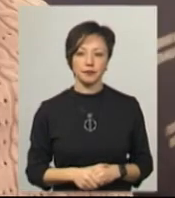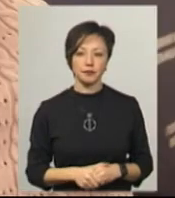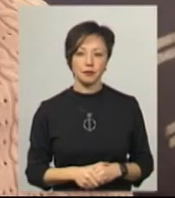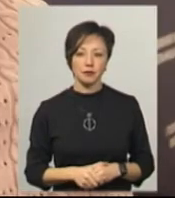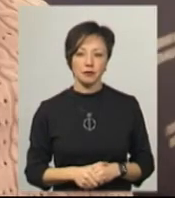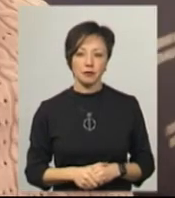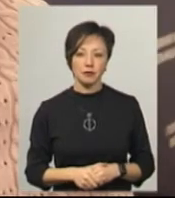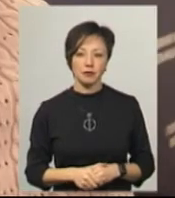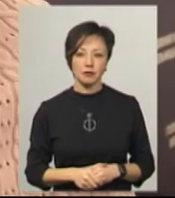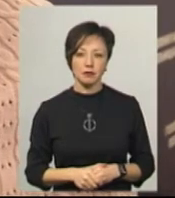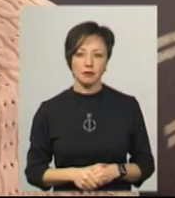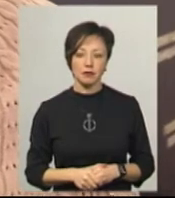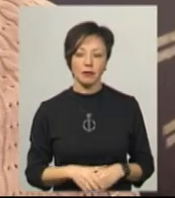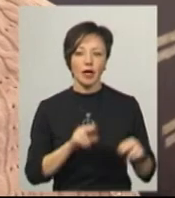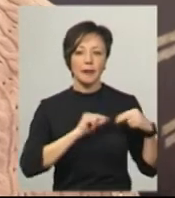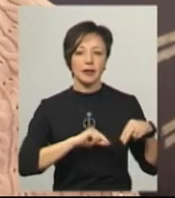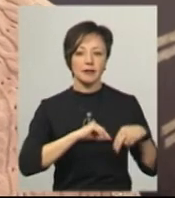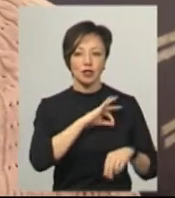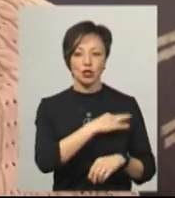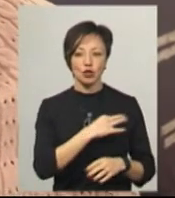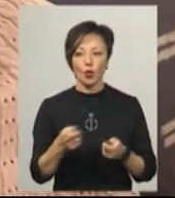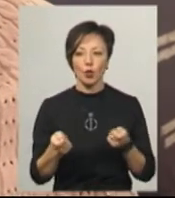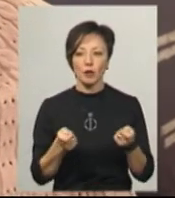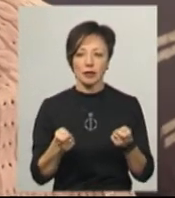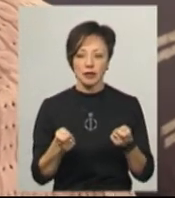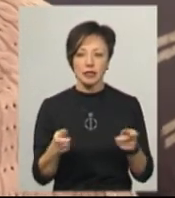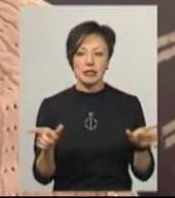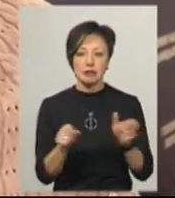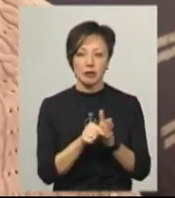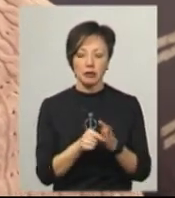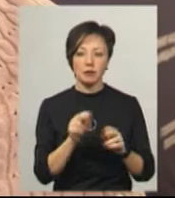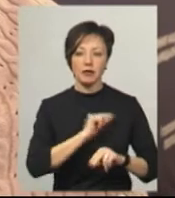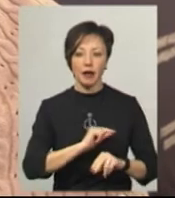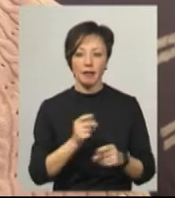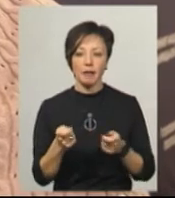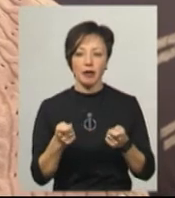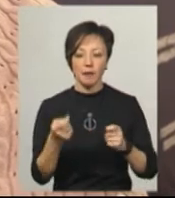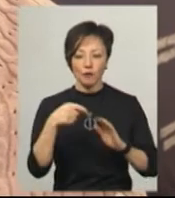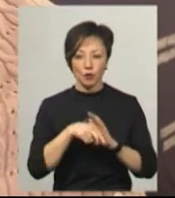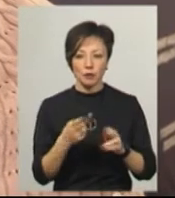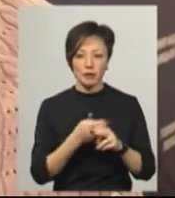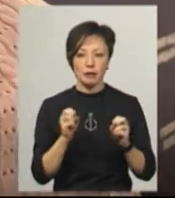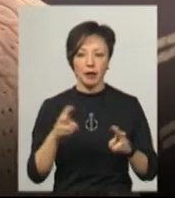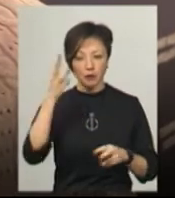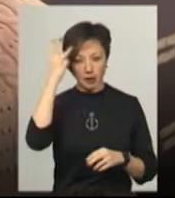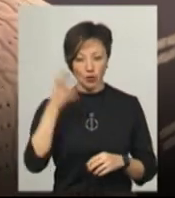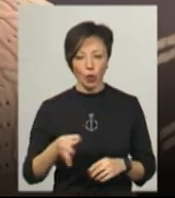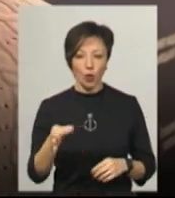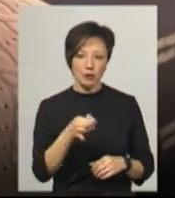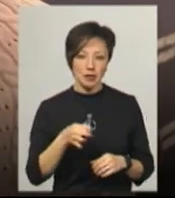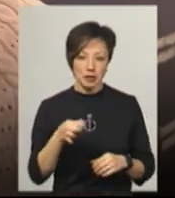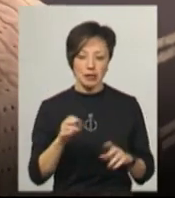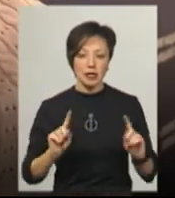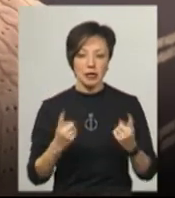Глега. Працівники слідчого управління спільно з працівниками Департаменту внутрішньої безпеки у Хмельницькій області